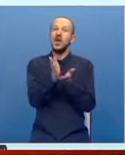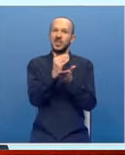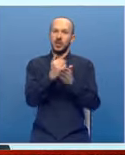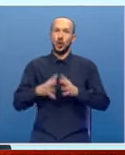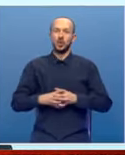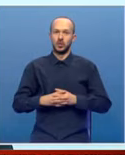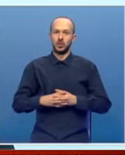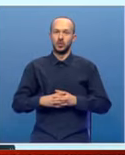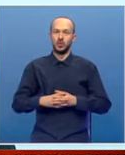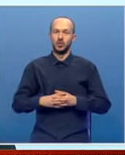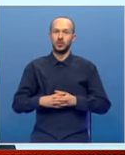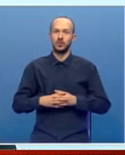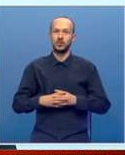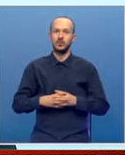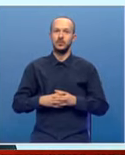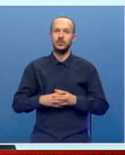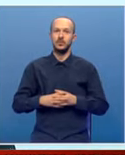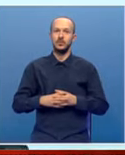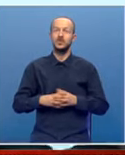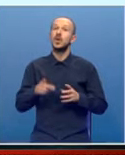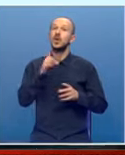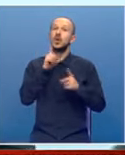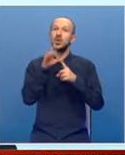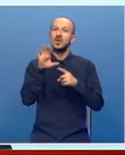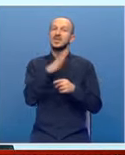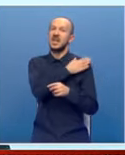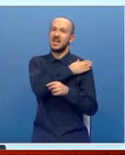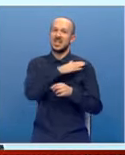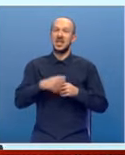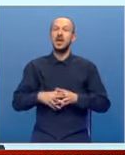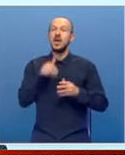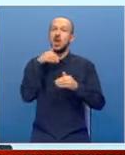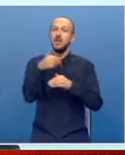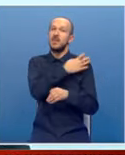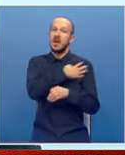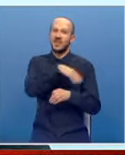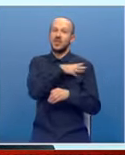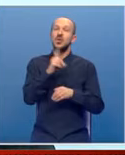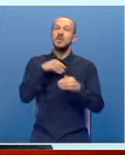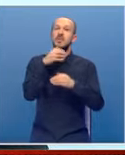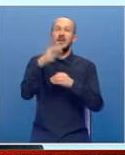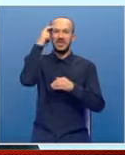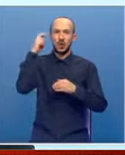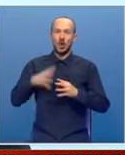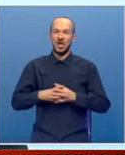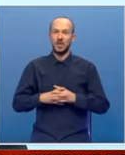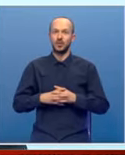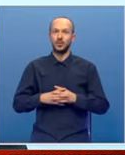koji se naslanja i prema Hrvatskoj i prema Crnoj gori